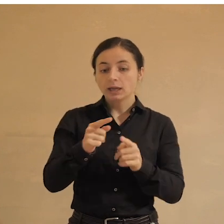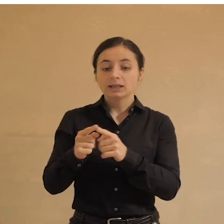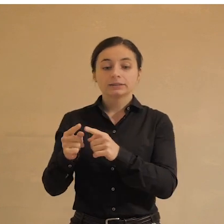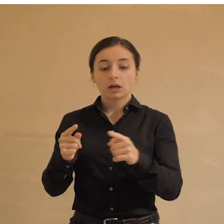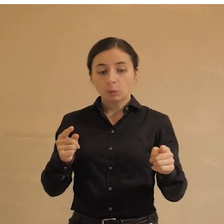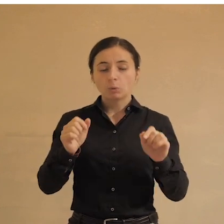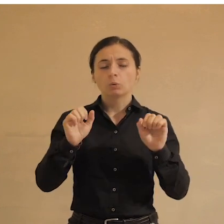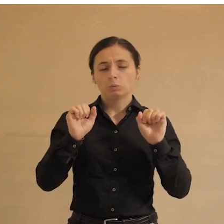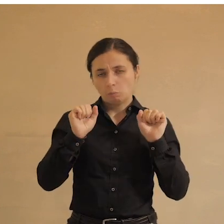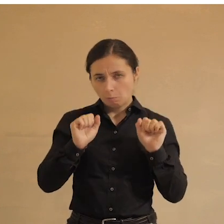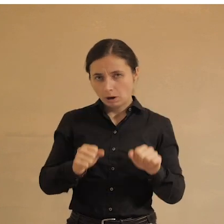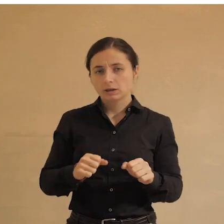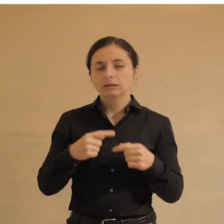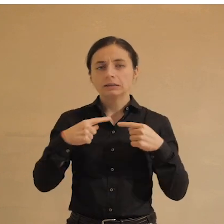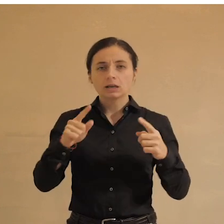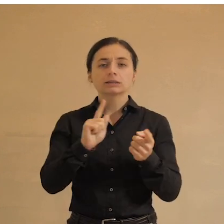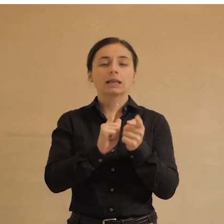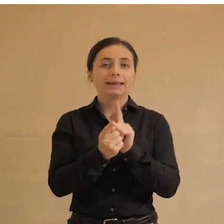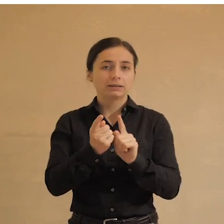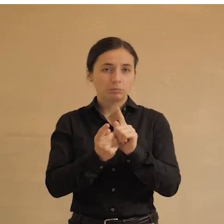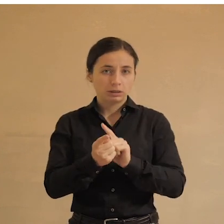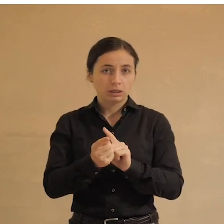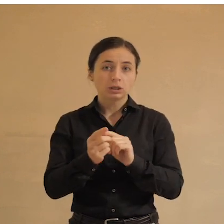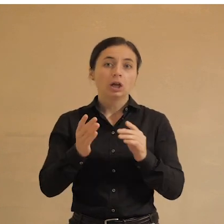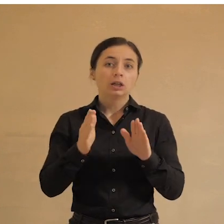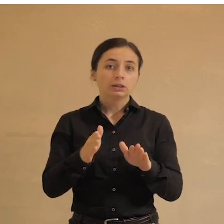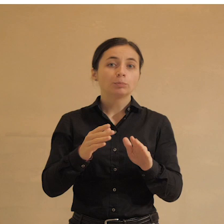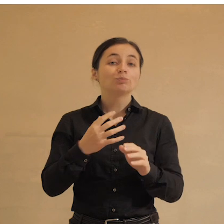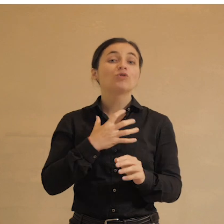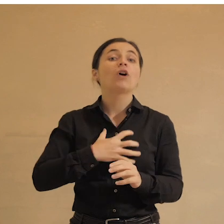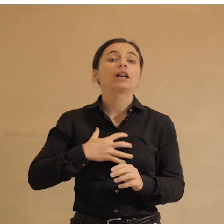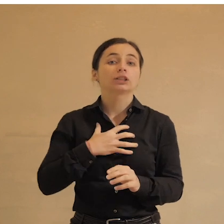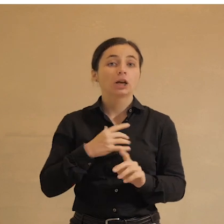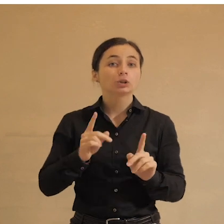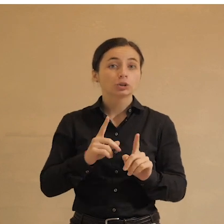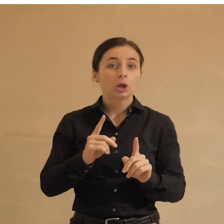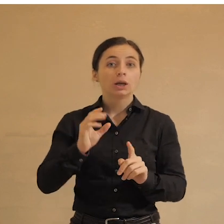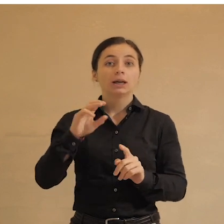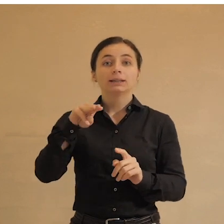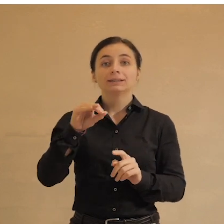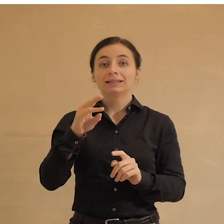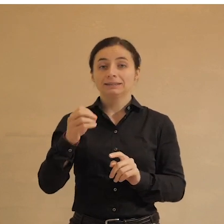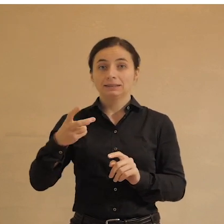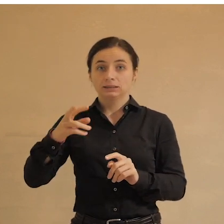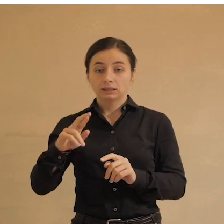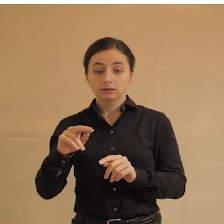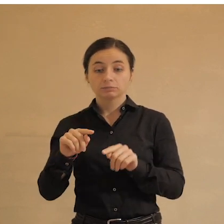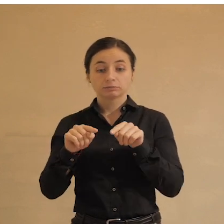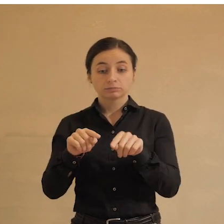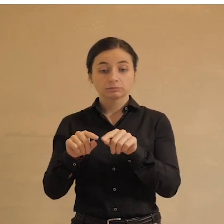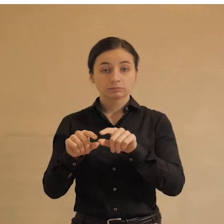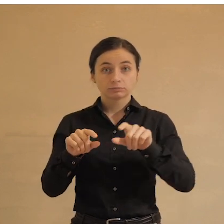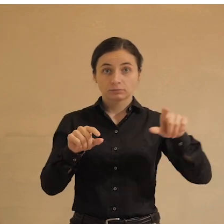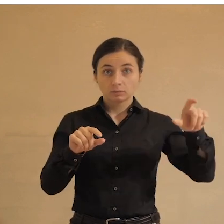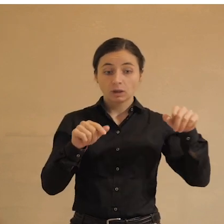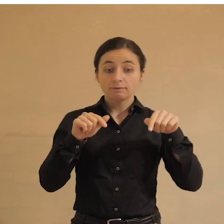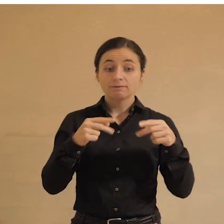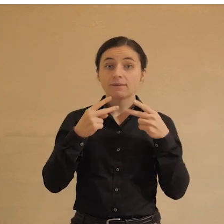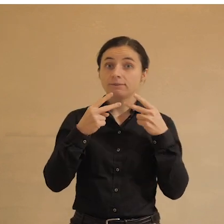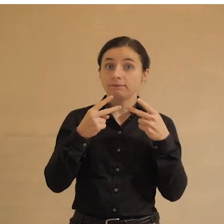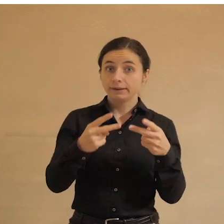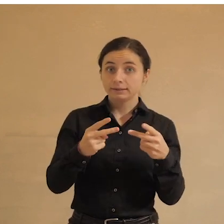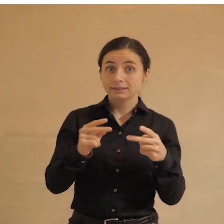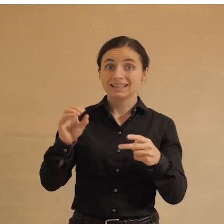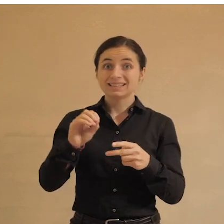пор могли произойти всякие изменения, но нам с вами тут важна, что называется, тенденция. Тенденция состоит в следующем. Вы здесь видите